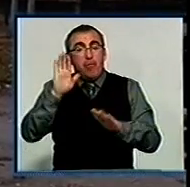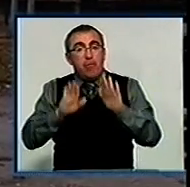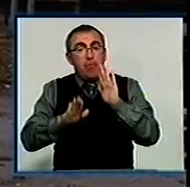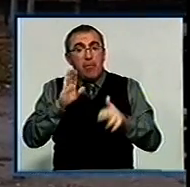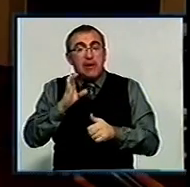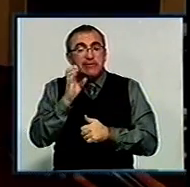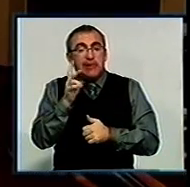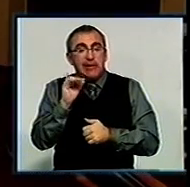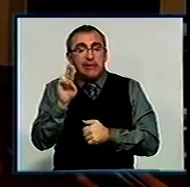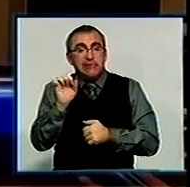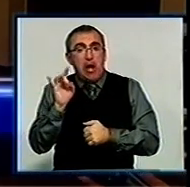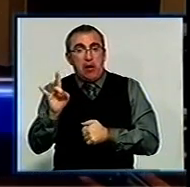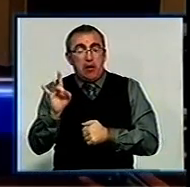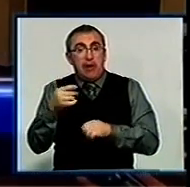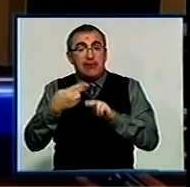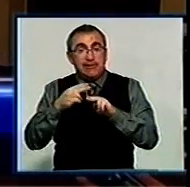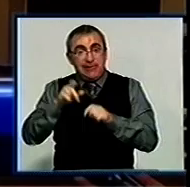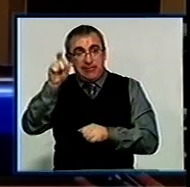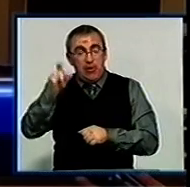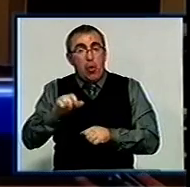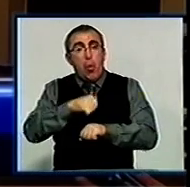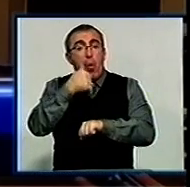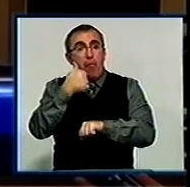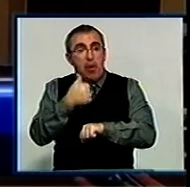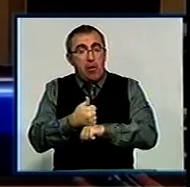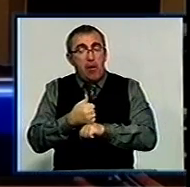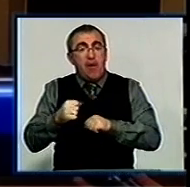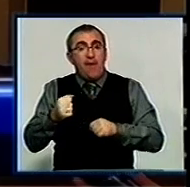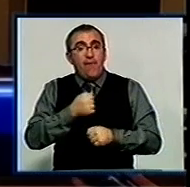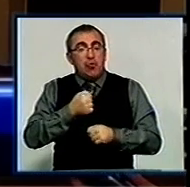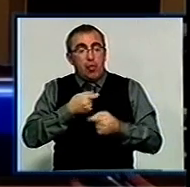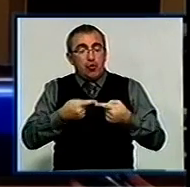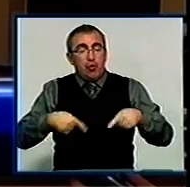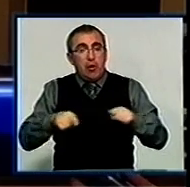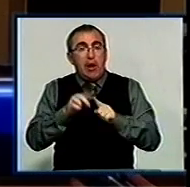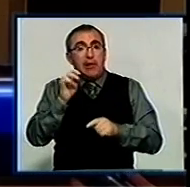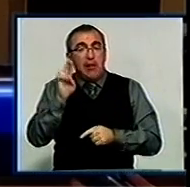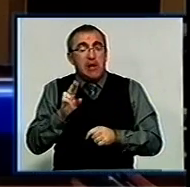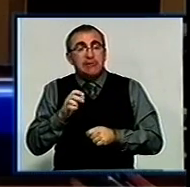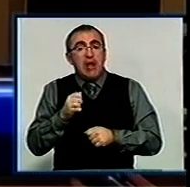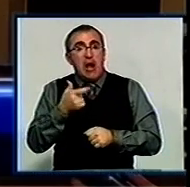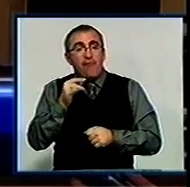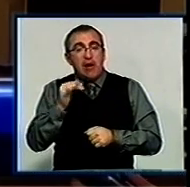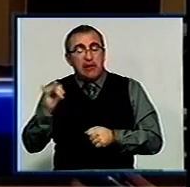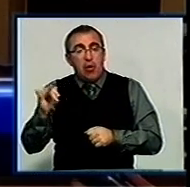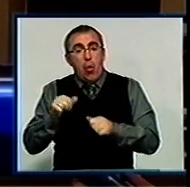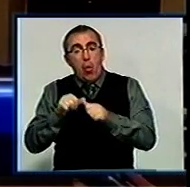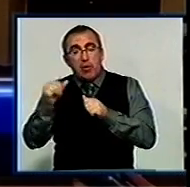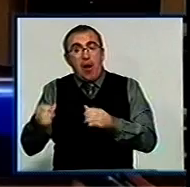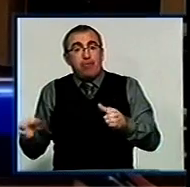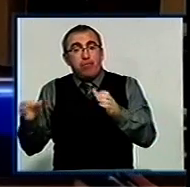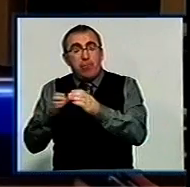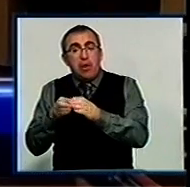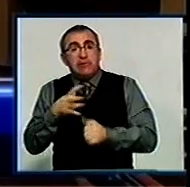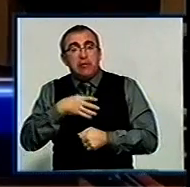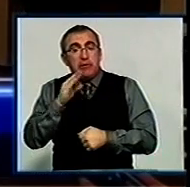Павла Сніцара. Павло Сніцар – це командир військової частини Національної гвардії окремого батальйону, який